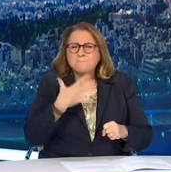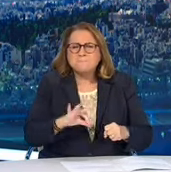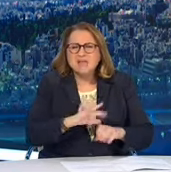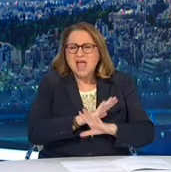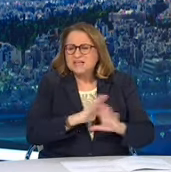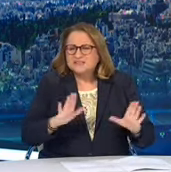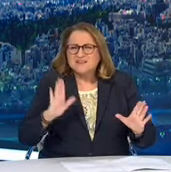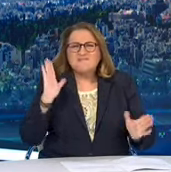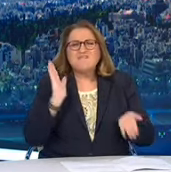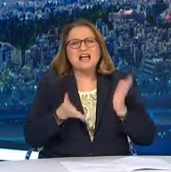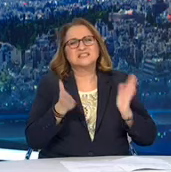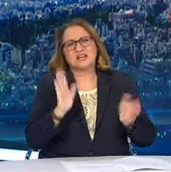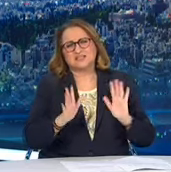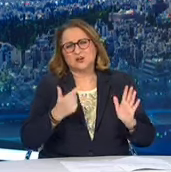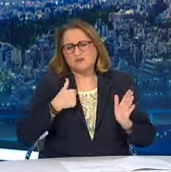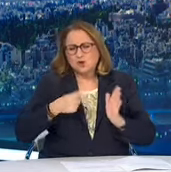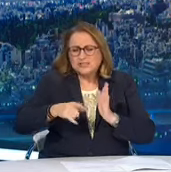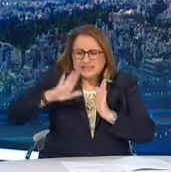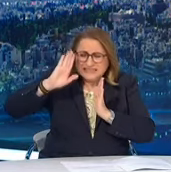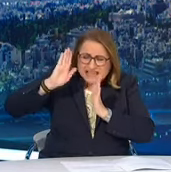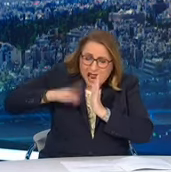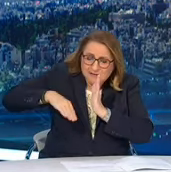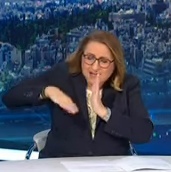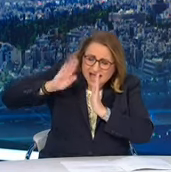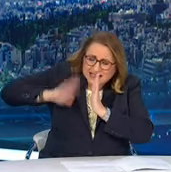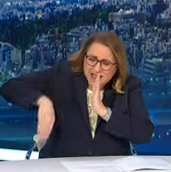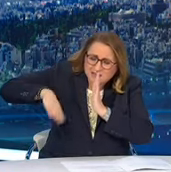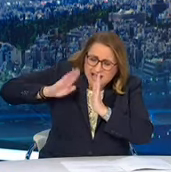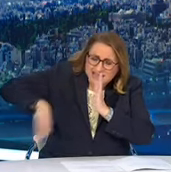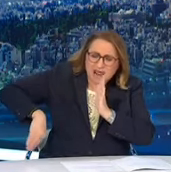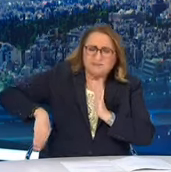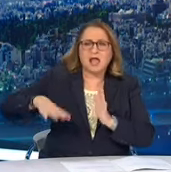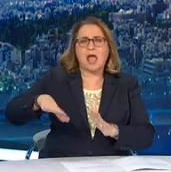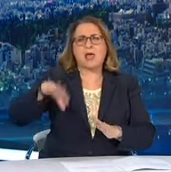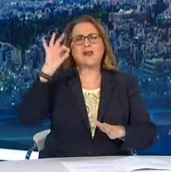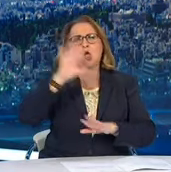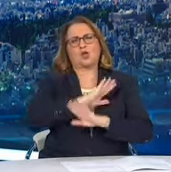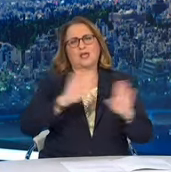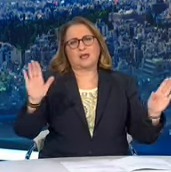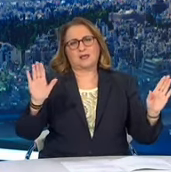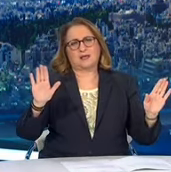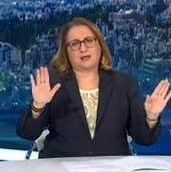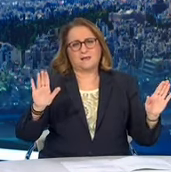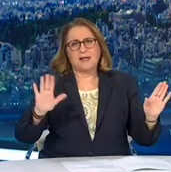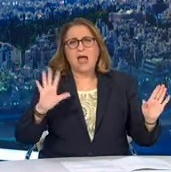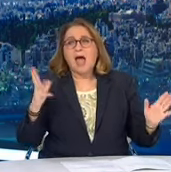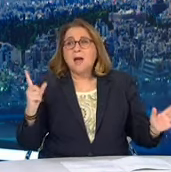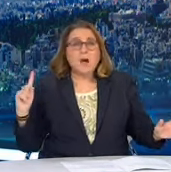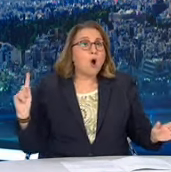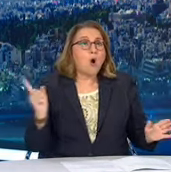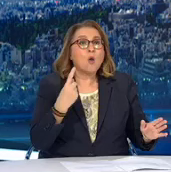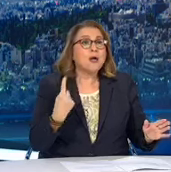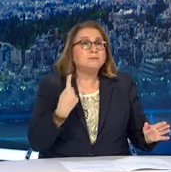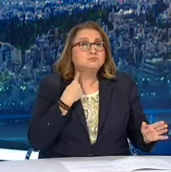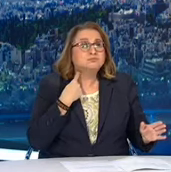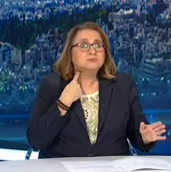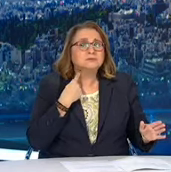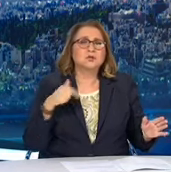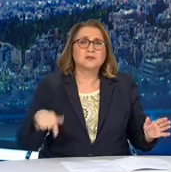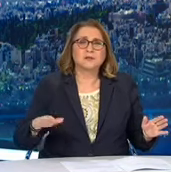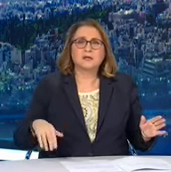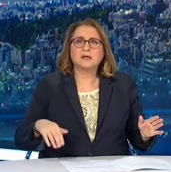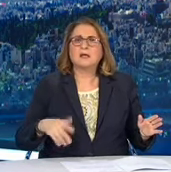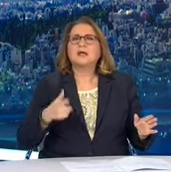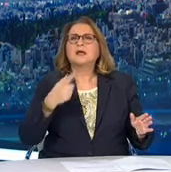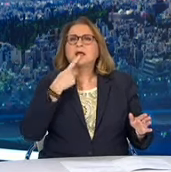βάναυσο, είναι βάρβαρο. Και έχει και συνέπειες που δεν τις υπολογίζουμε. Μα τότε γιατί το κάνατε την πρώτη φάση,